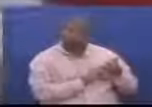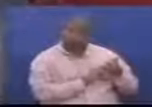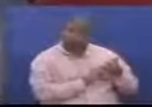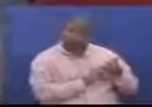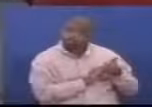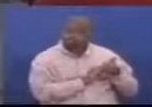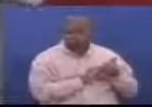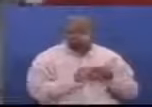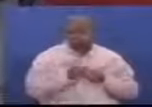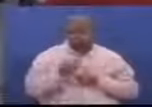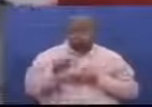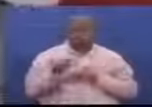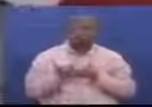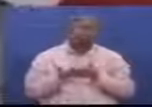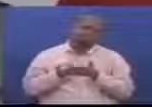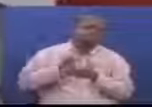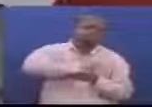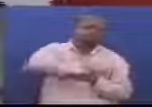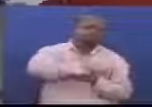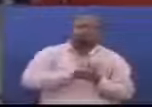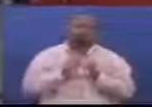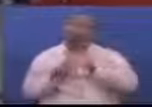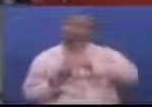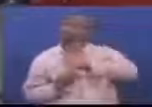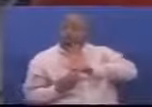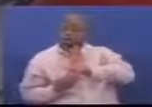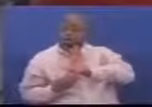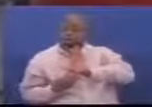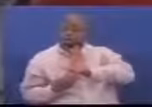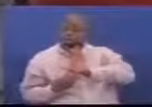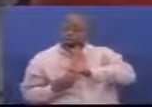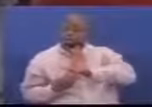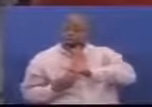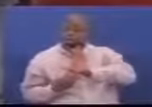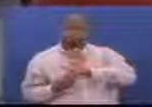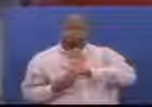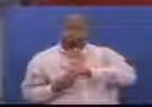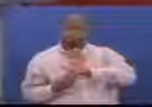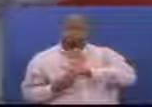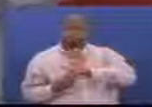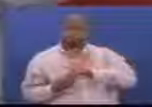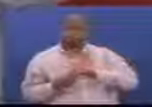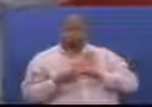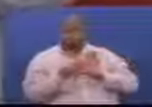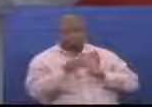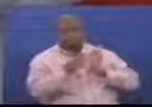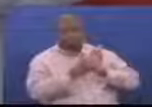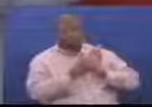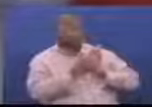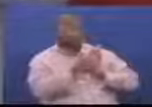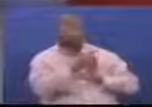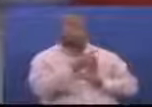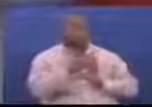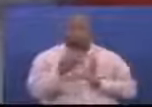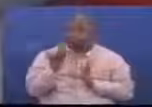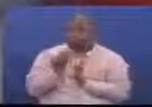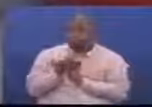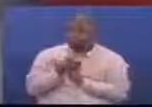Ukurasa wa saba Wa document ya mapendekezo ya mpango